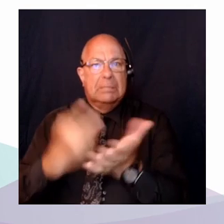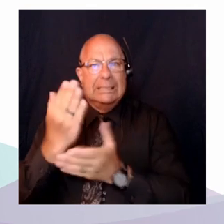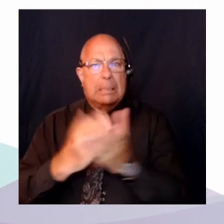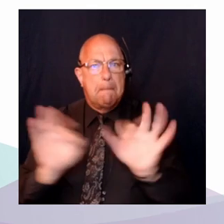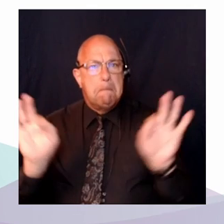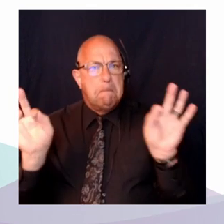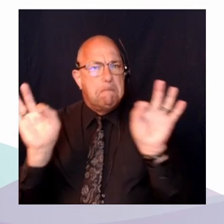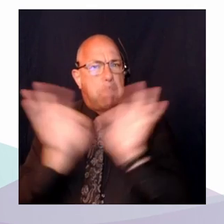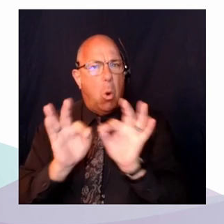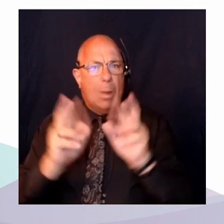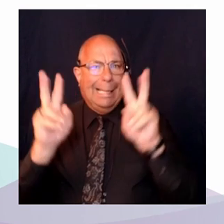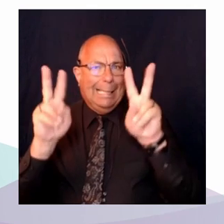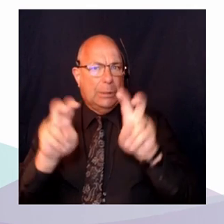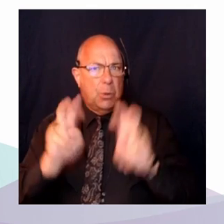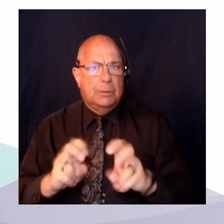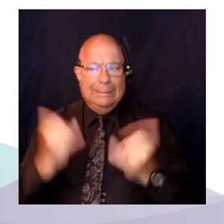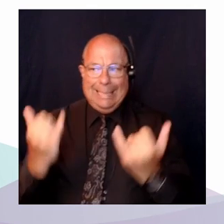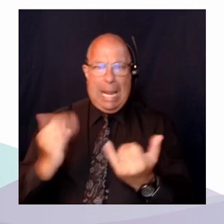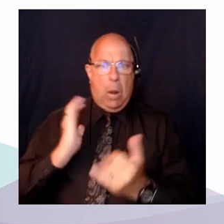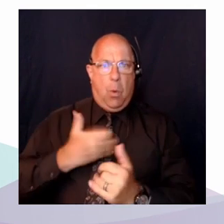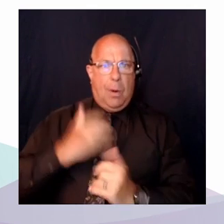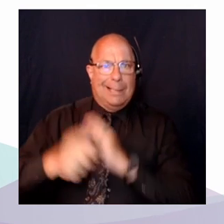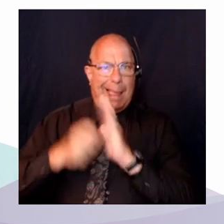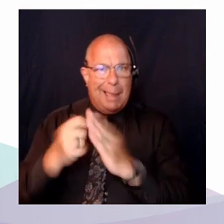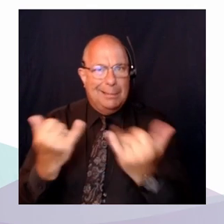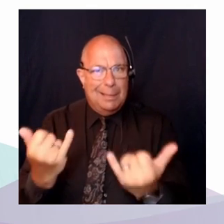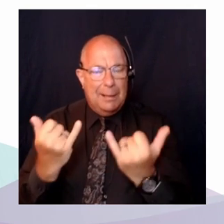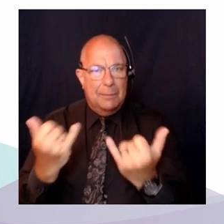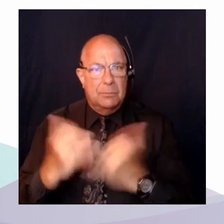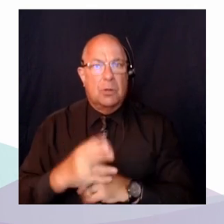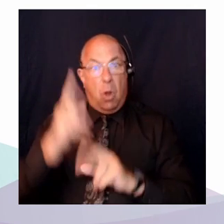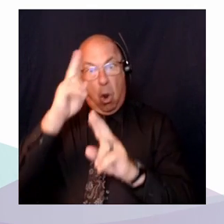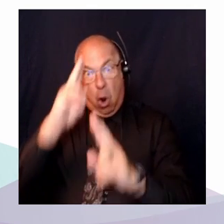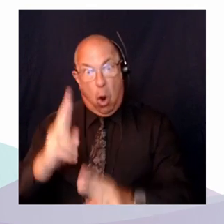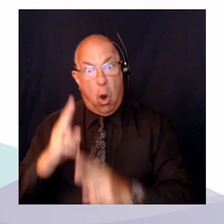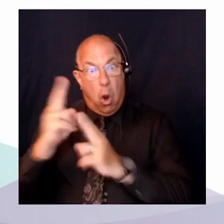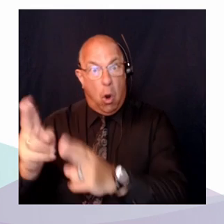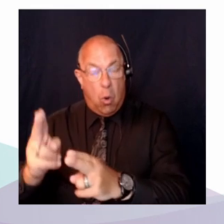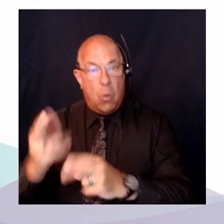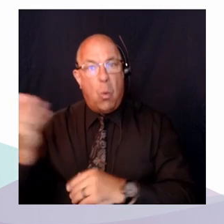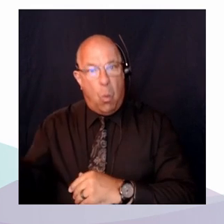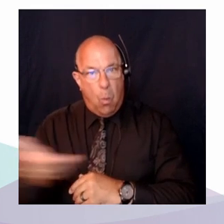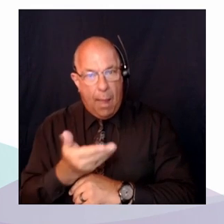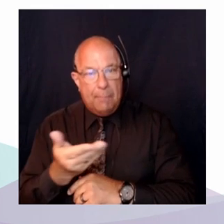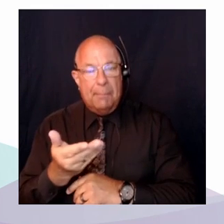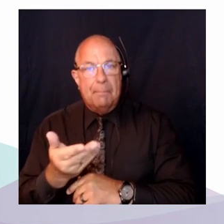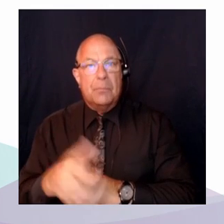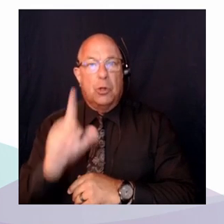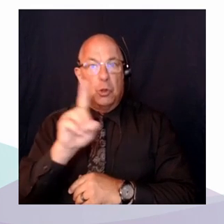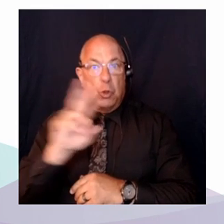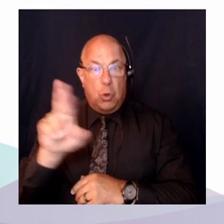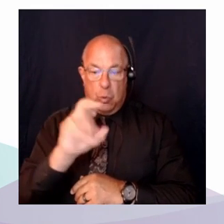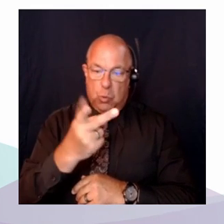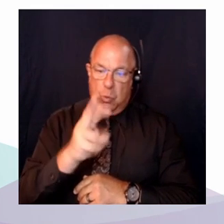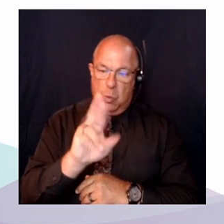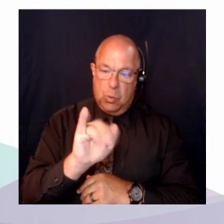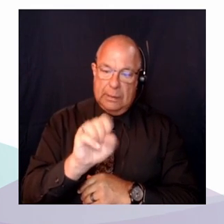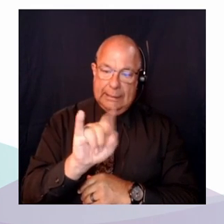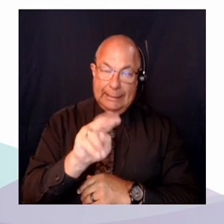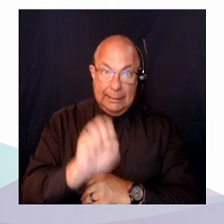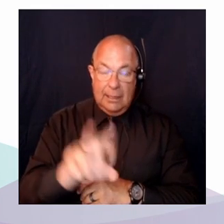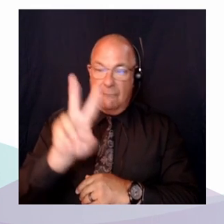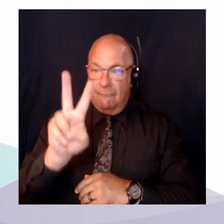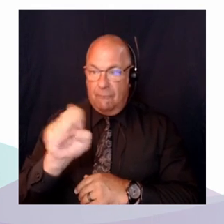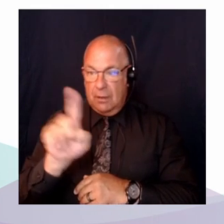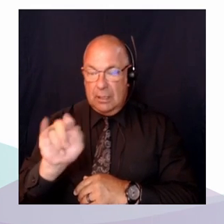'hui, nous avons le grand honneur d'accueillir la professeure Christine Vézina, professeure agrégée à la Faculté